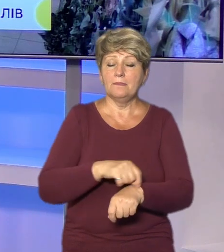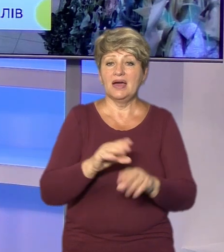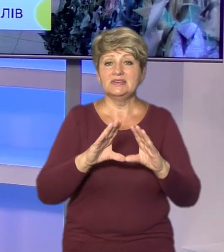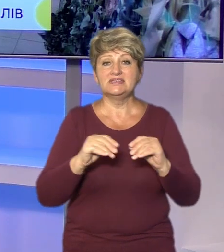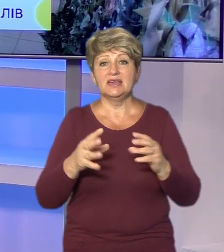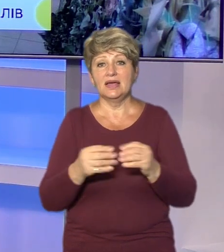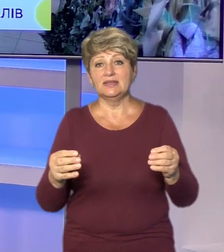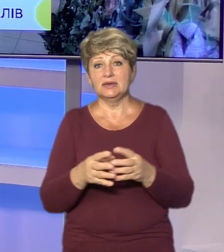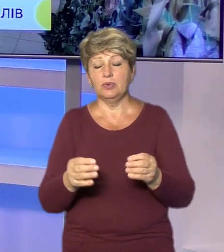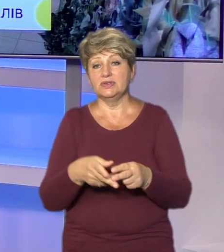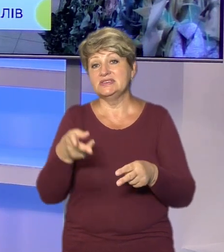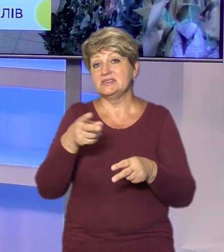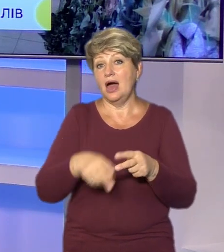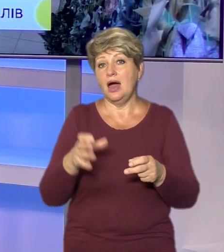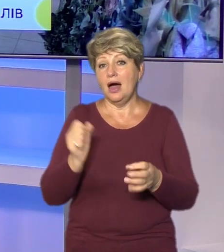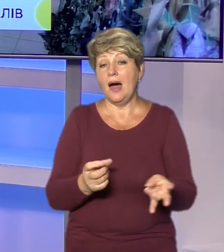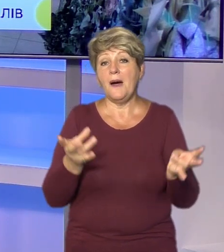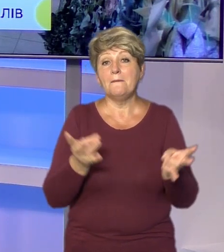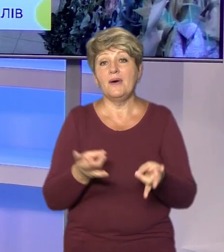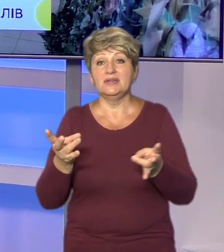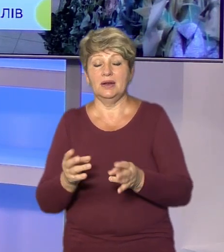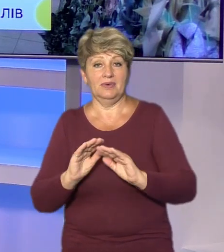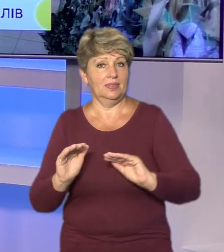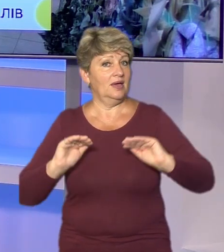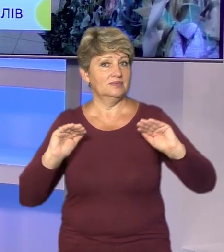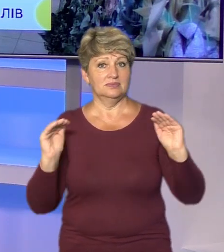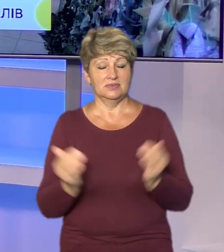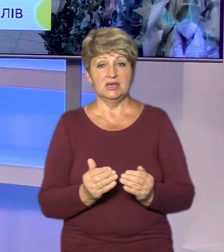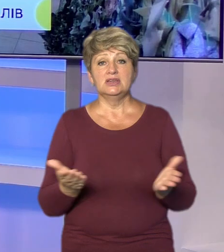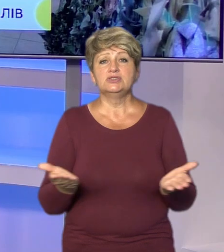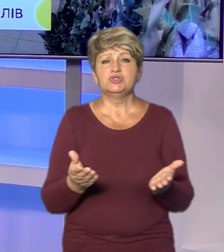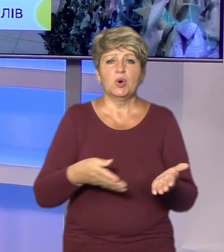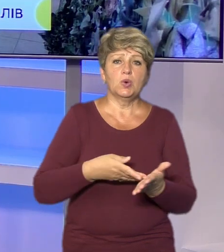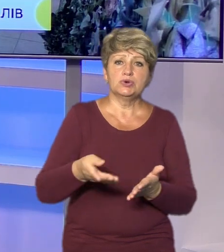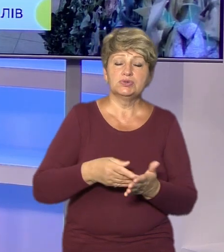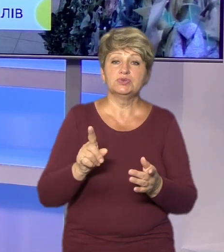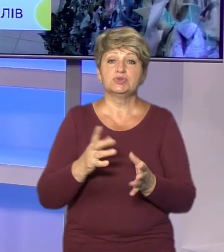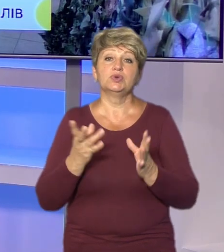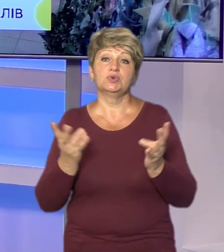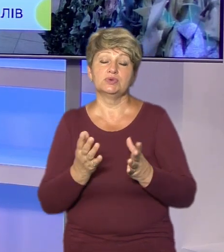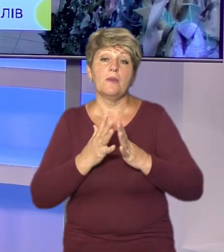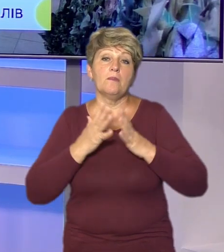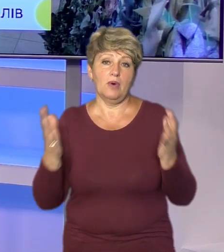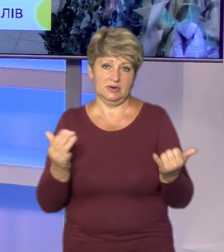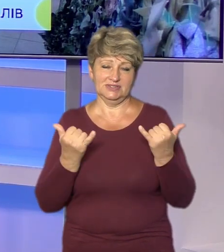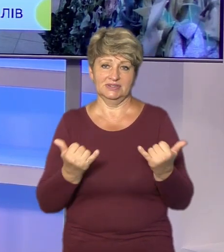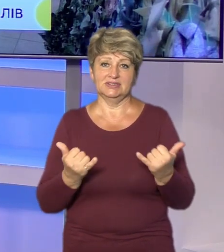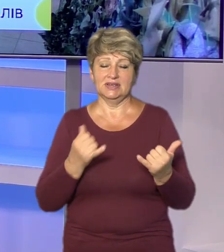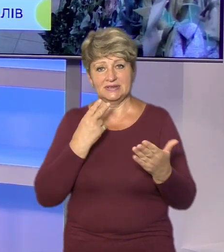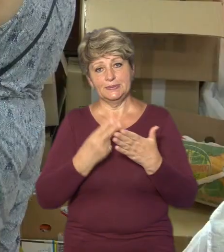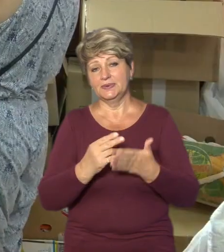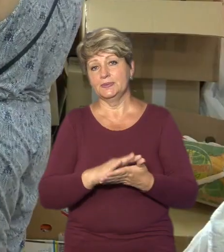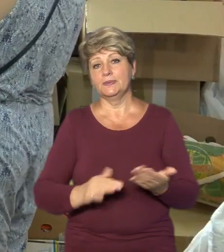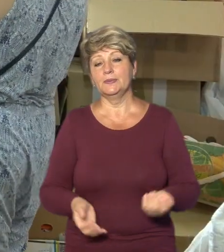закінчуються, а потреби не зменшуються. З чого шию та чого потребують найбільше, розповість Тетяна Зузуля.